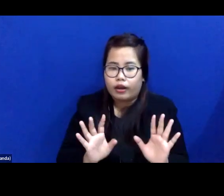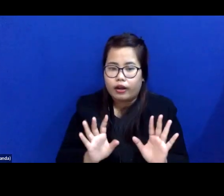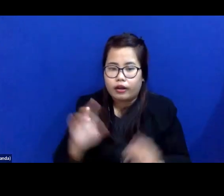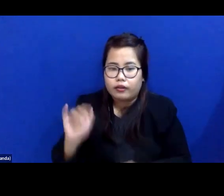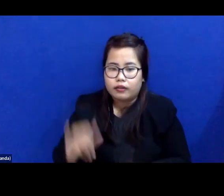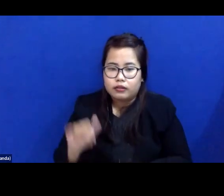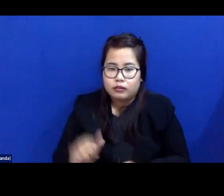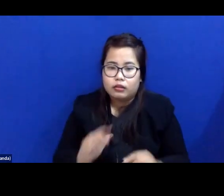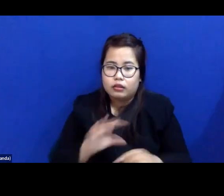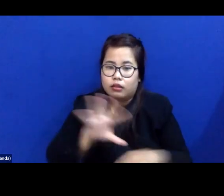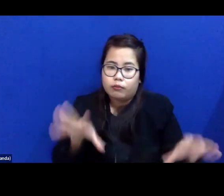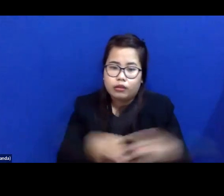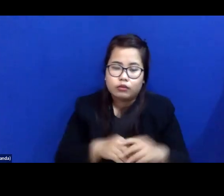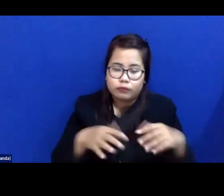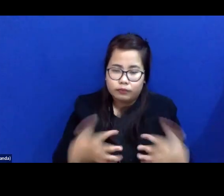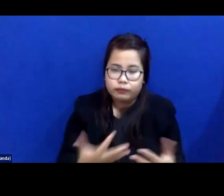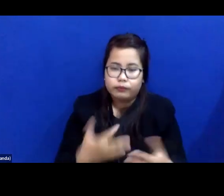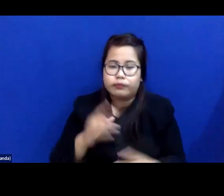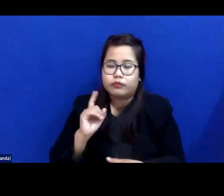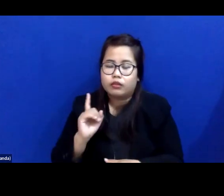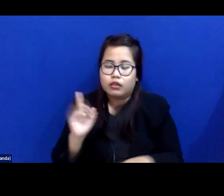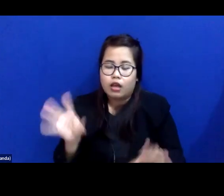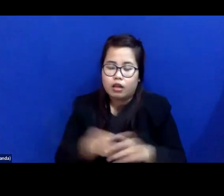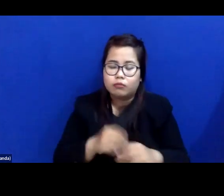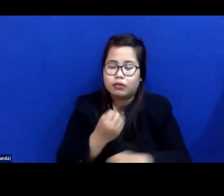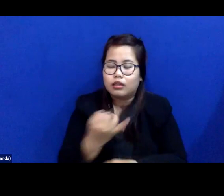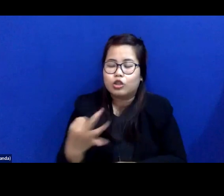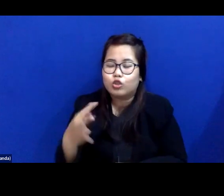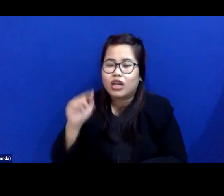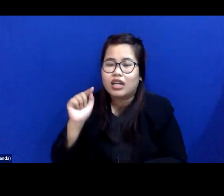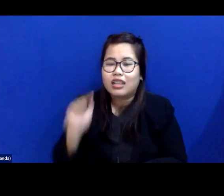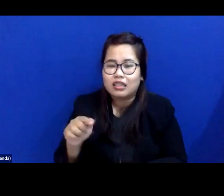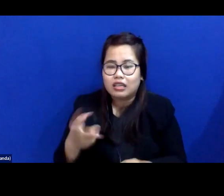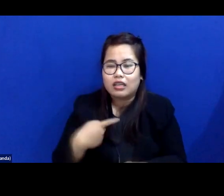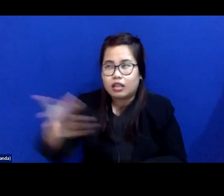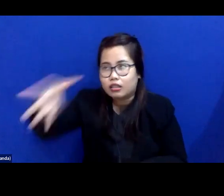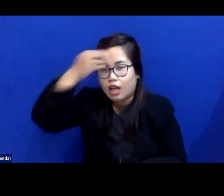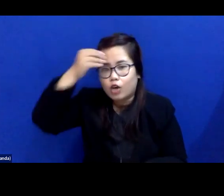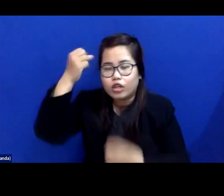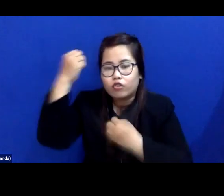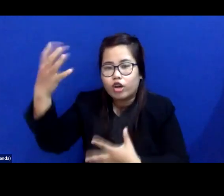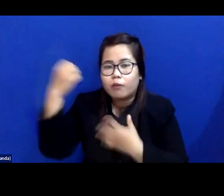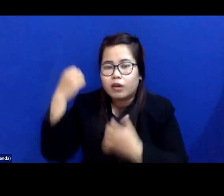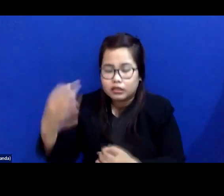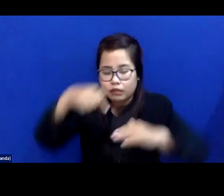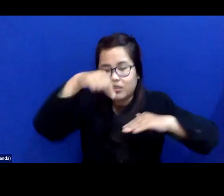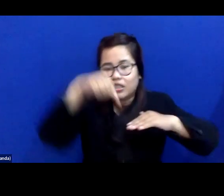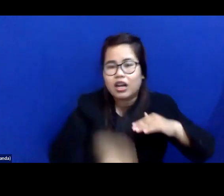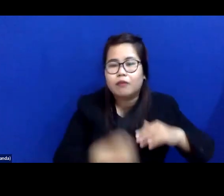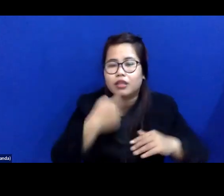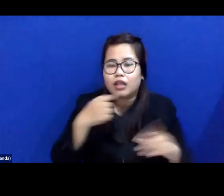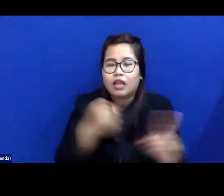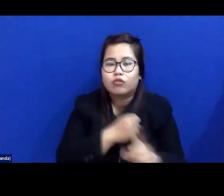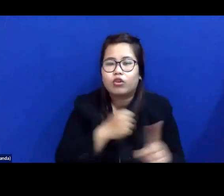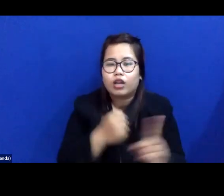Termasuk dalam hitungan detik kita tahu informasi detail tentang advokat